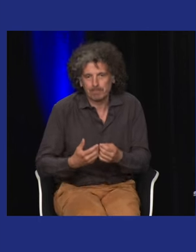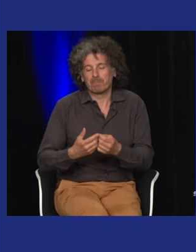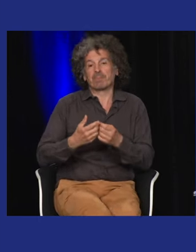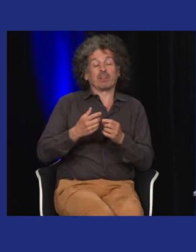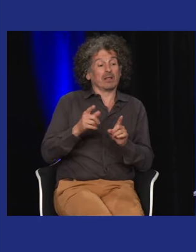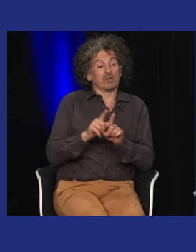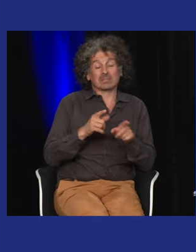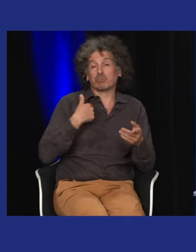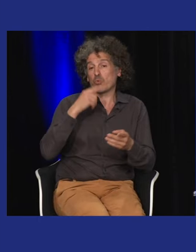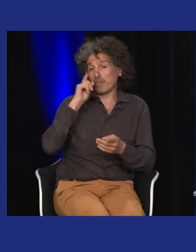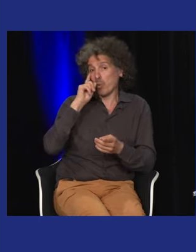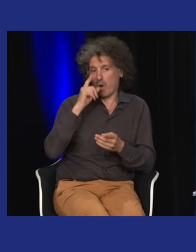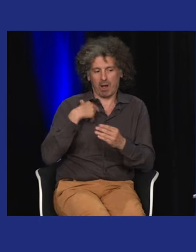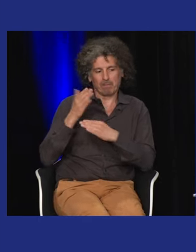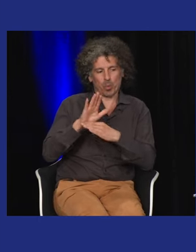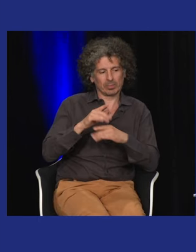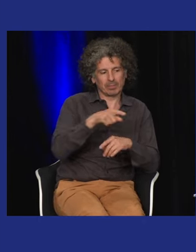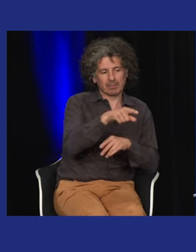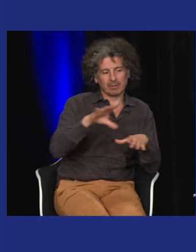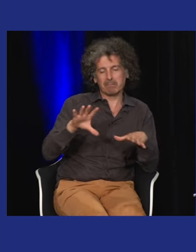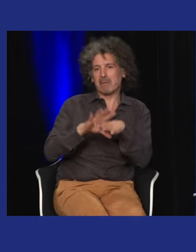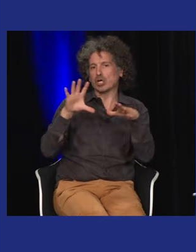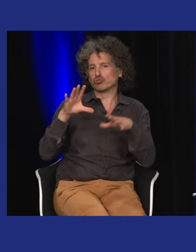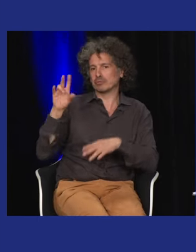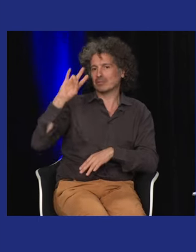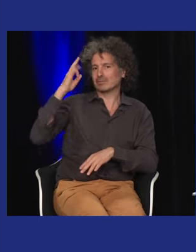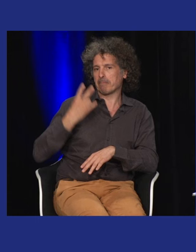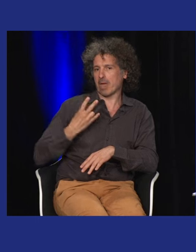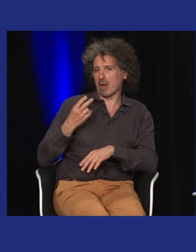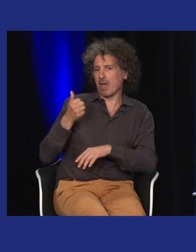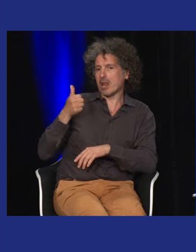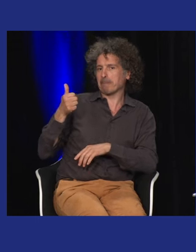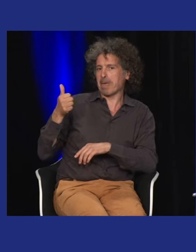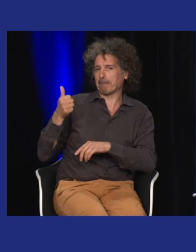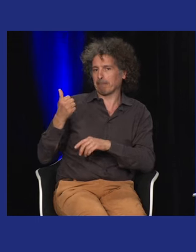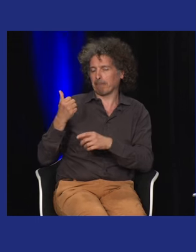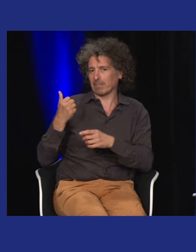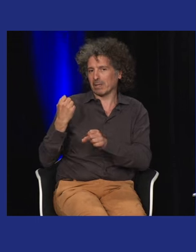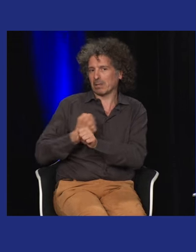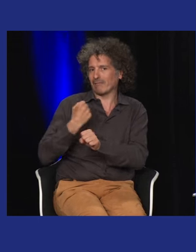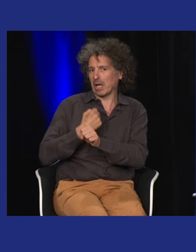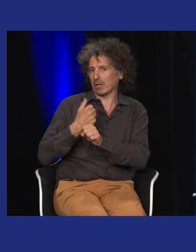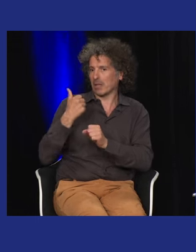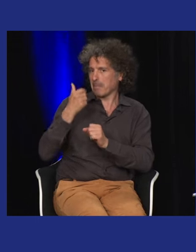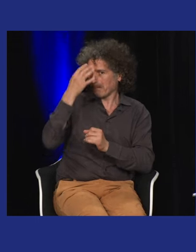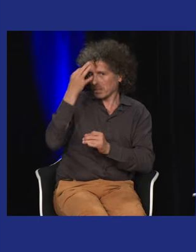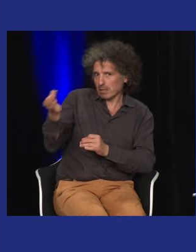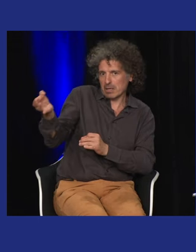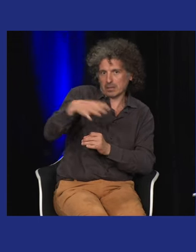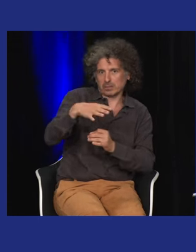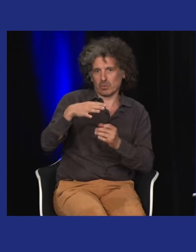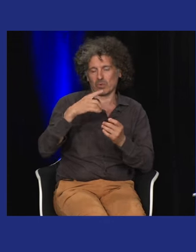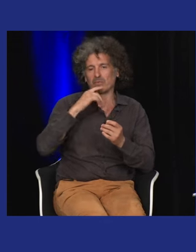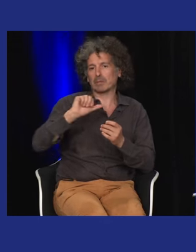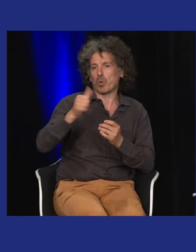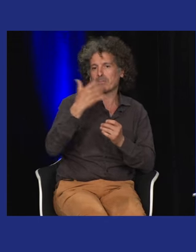fini de discuter de ça je dis ça parce que là c'est une image d'Isabelle Voiseux qui est